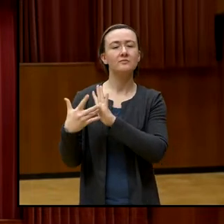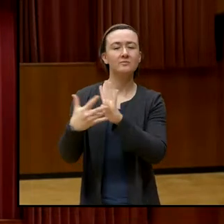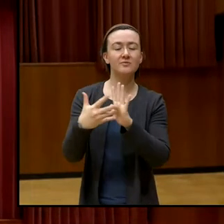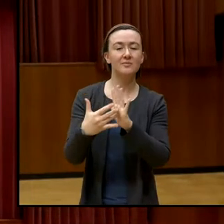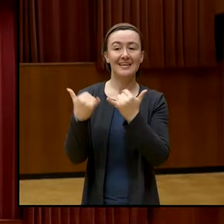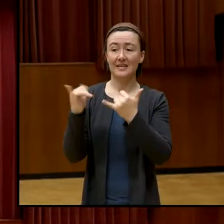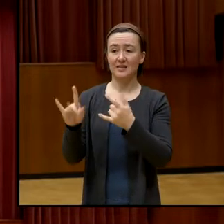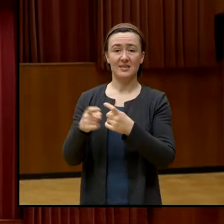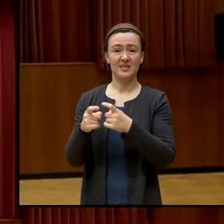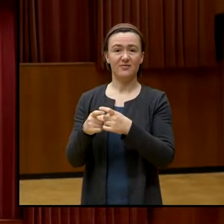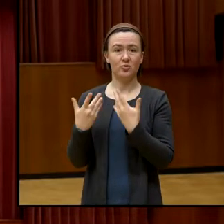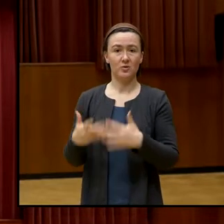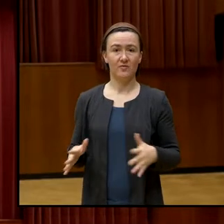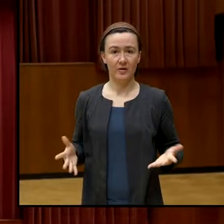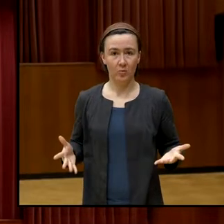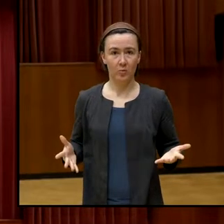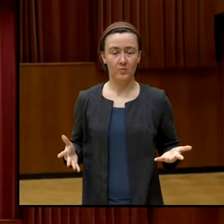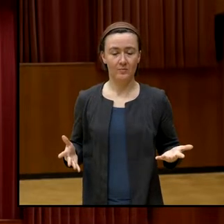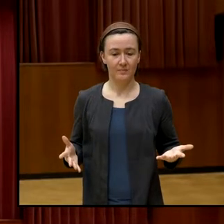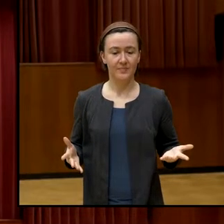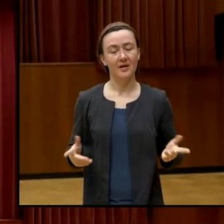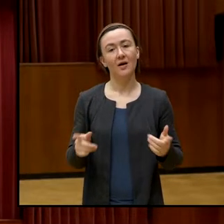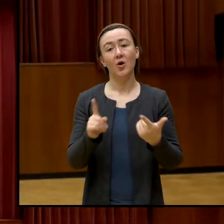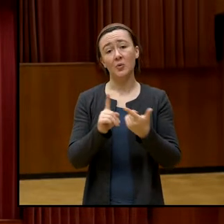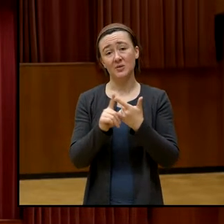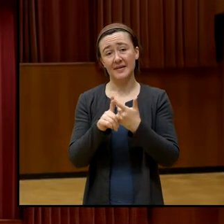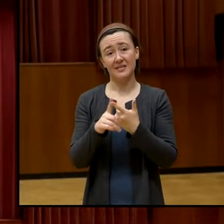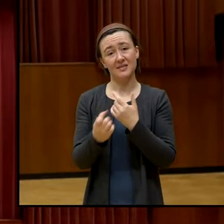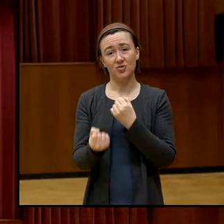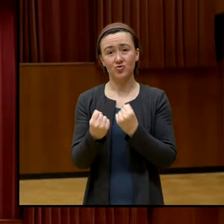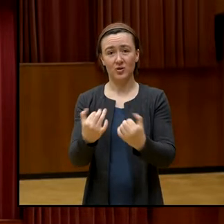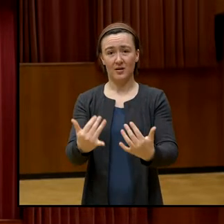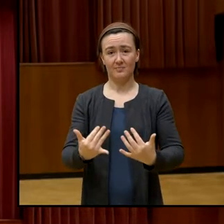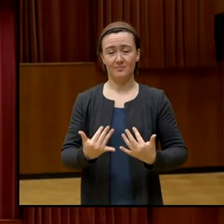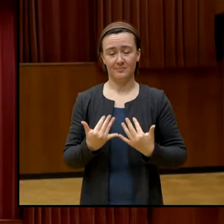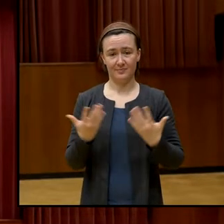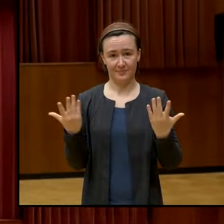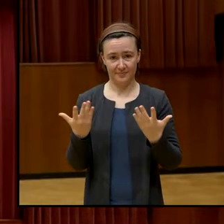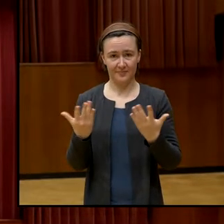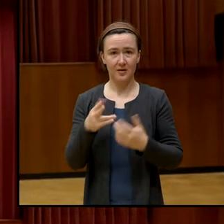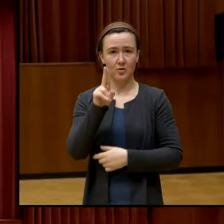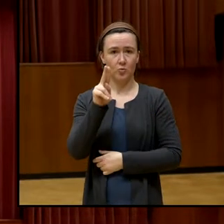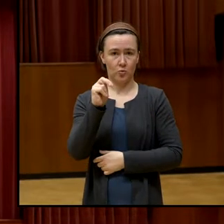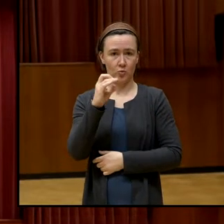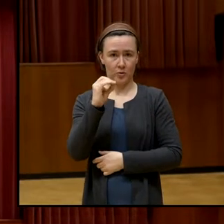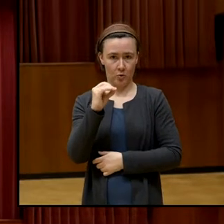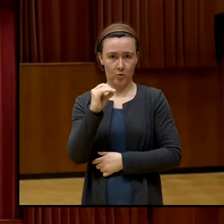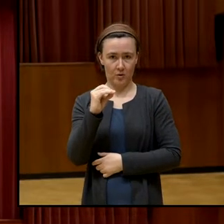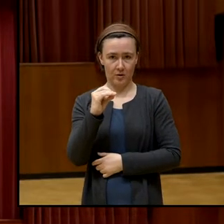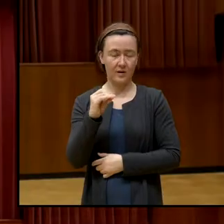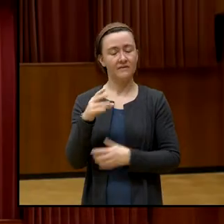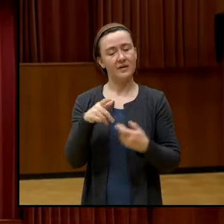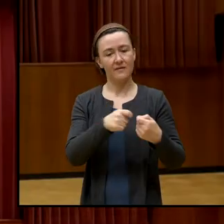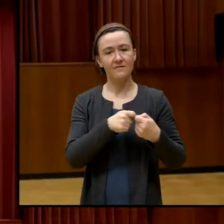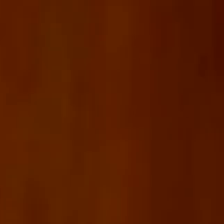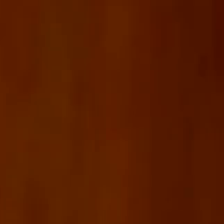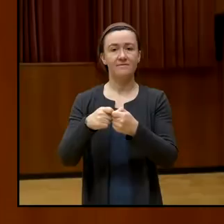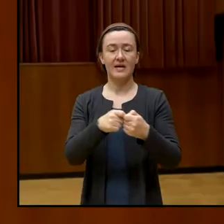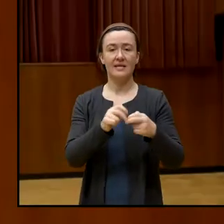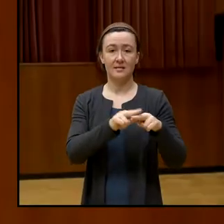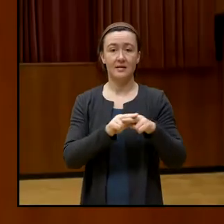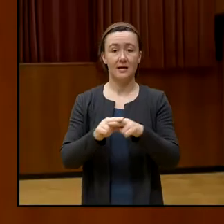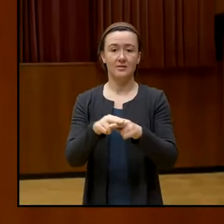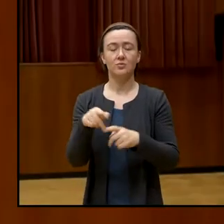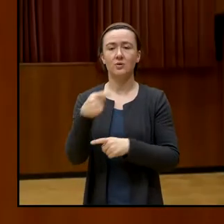Und was noch schlimmer auf uns einwirkt, die UNO, die United Nations, sagen, neben der